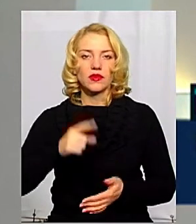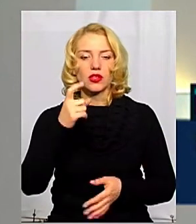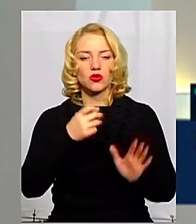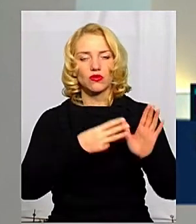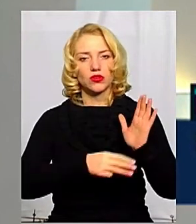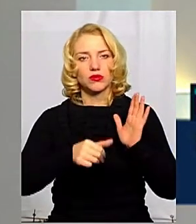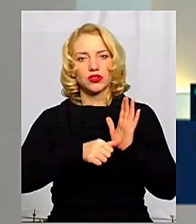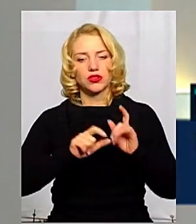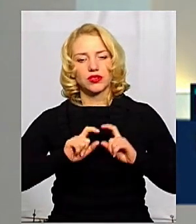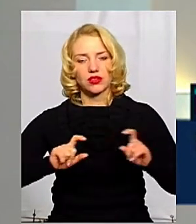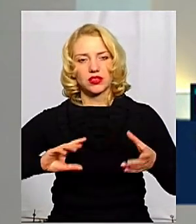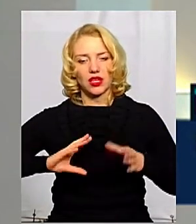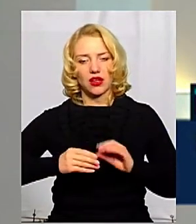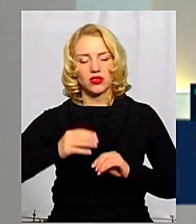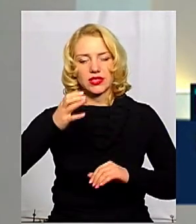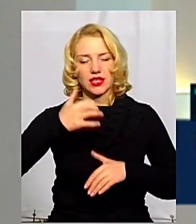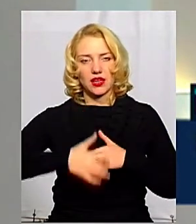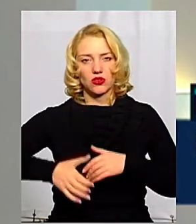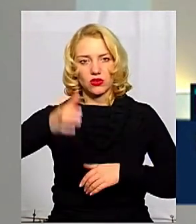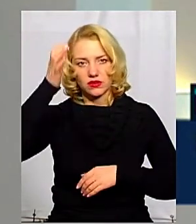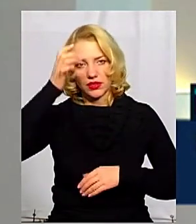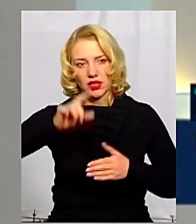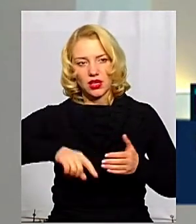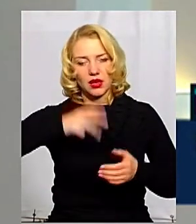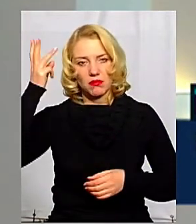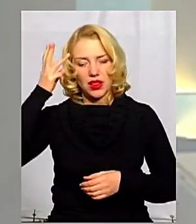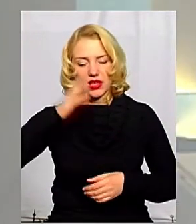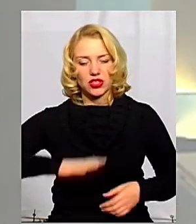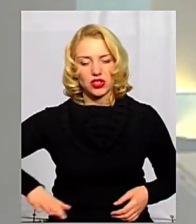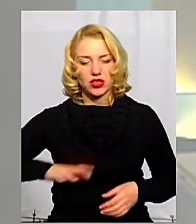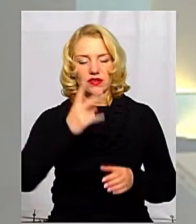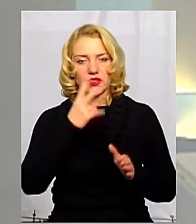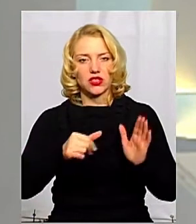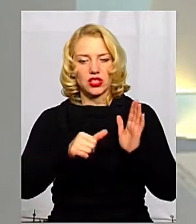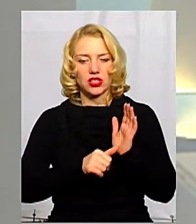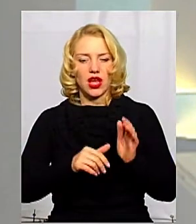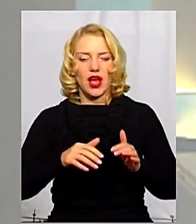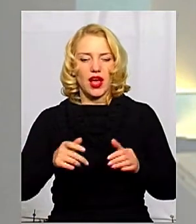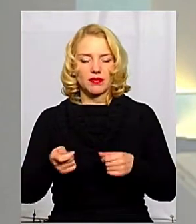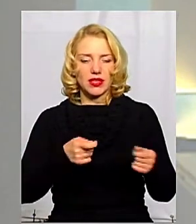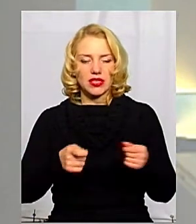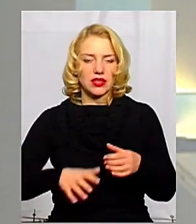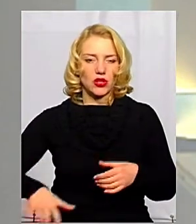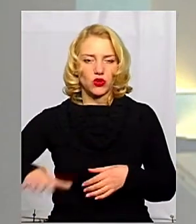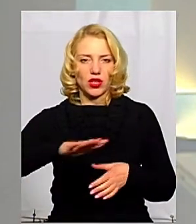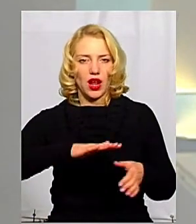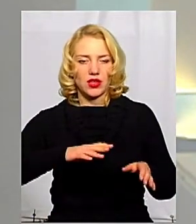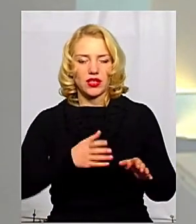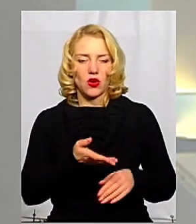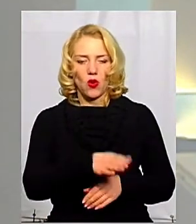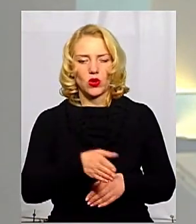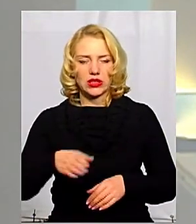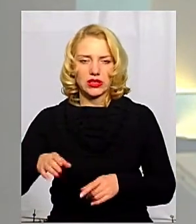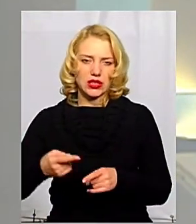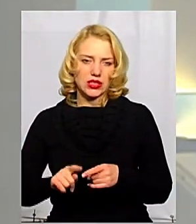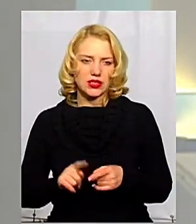186 закладів загальної середньої освіти Хмельниччини у 26 адміністративно-територіальних одиницях призупинили освітній